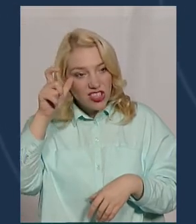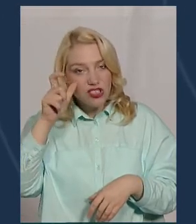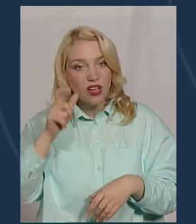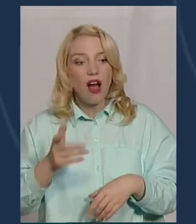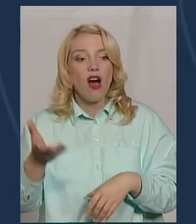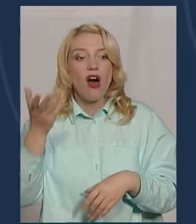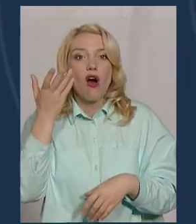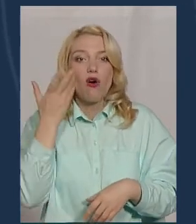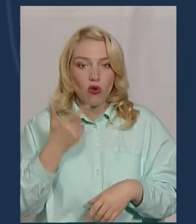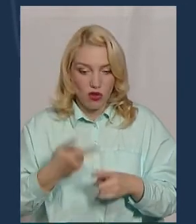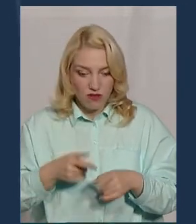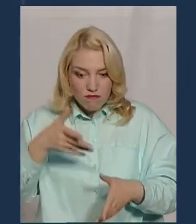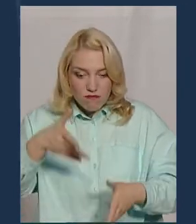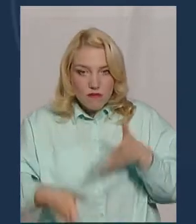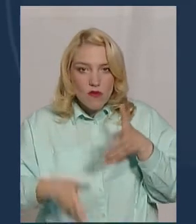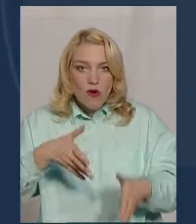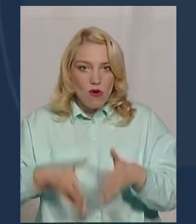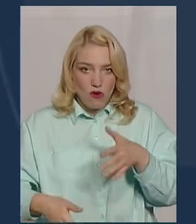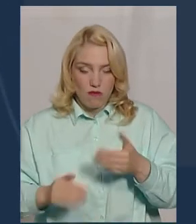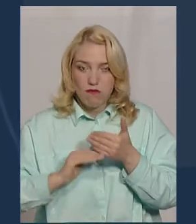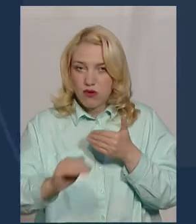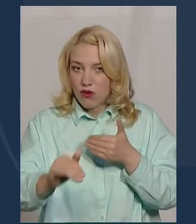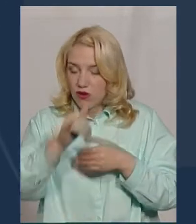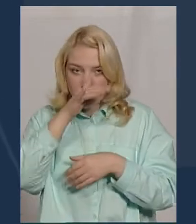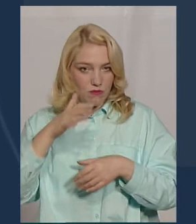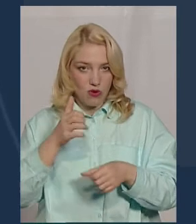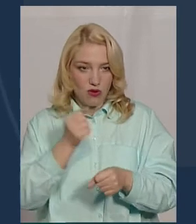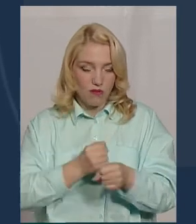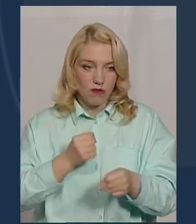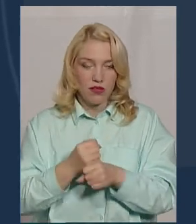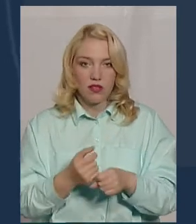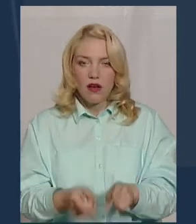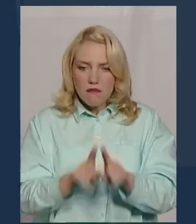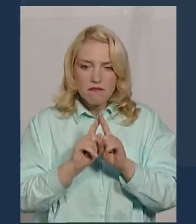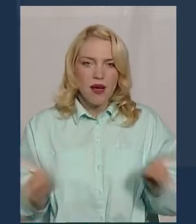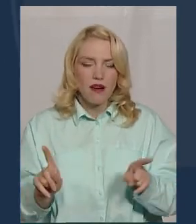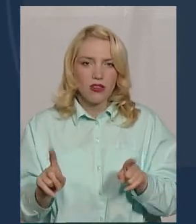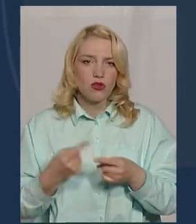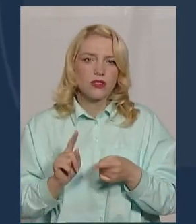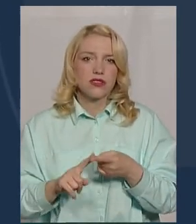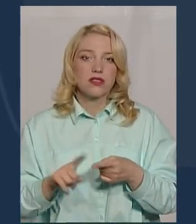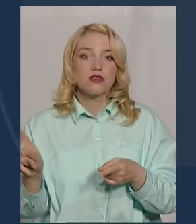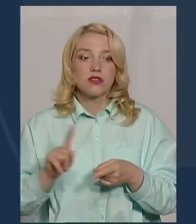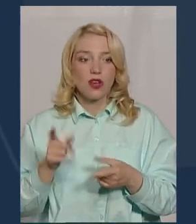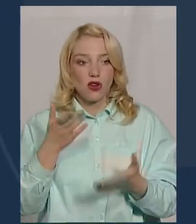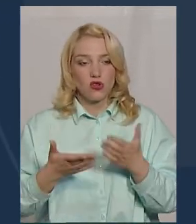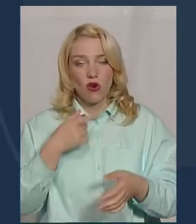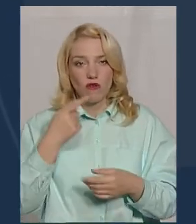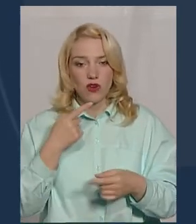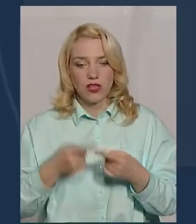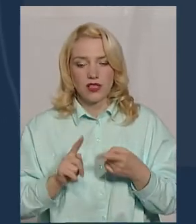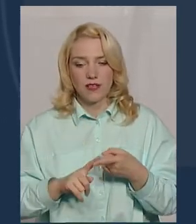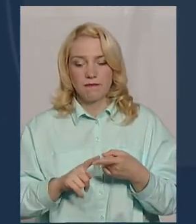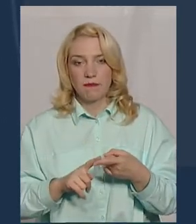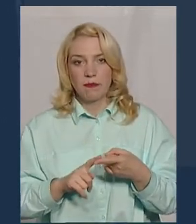земля, щоб можна було зайти в поле. Найбільш, який, знаєте, такий парадокс, якщо говорити про весну,